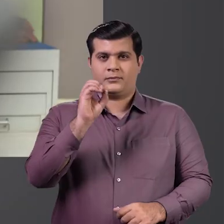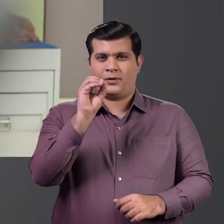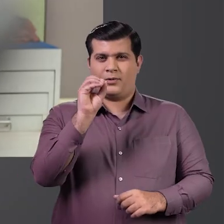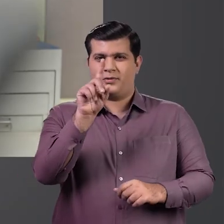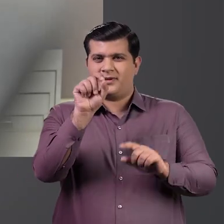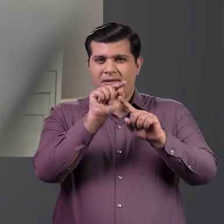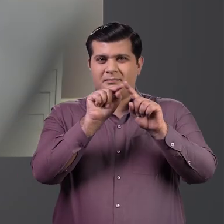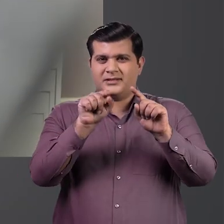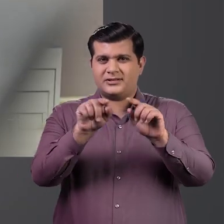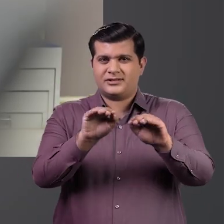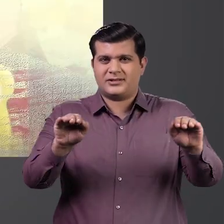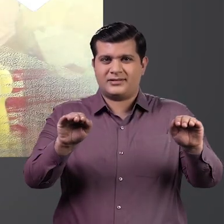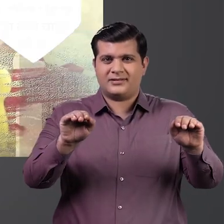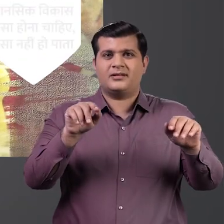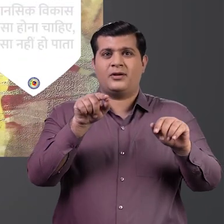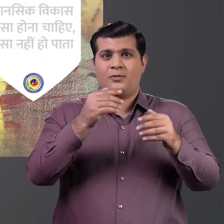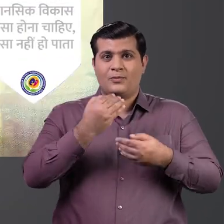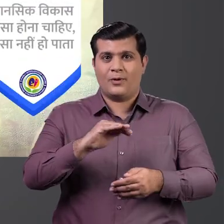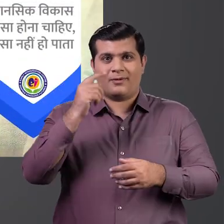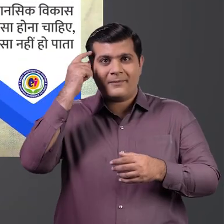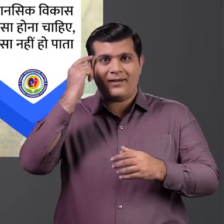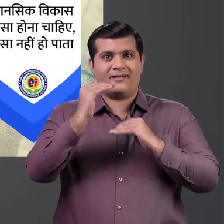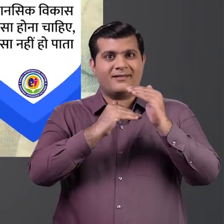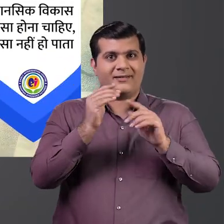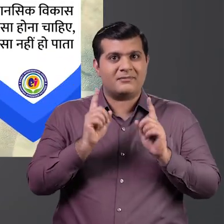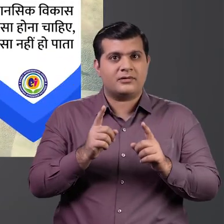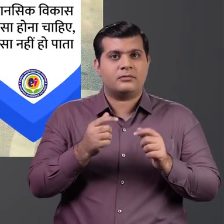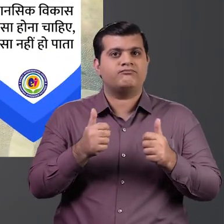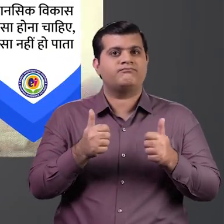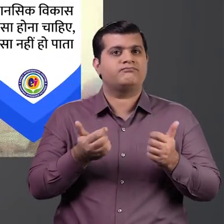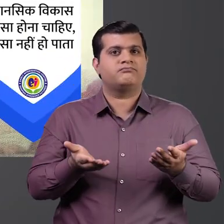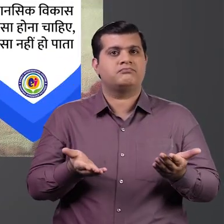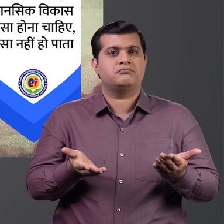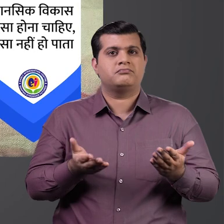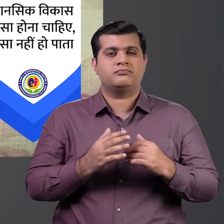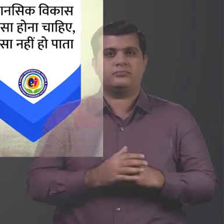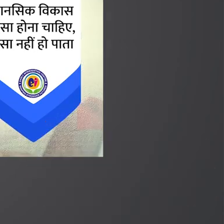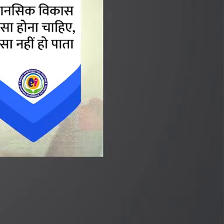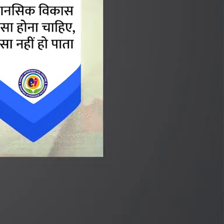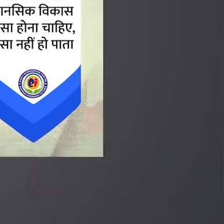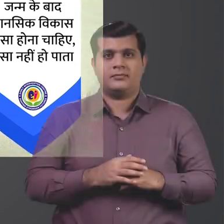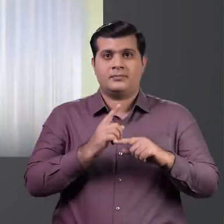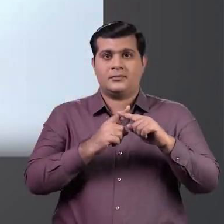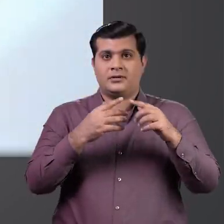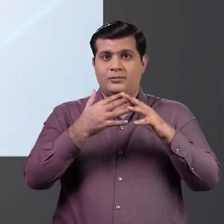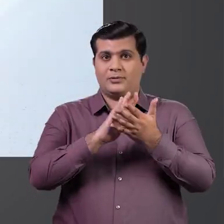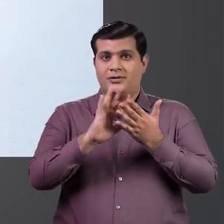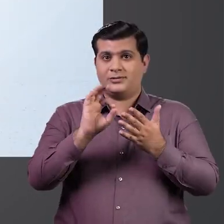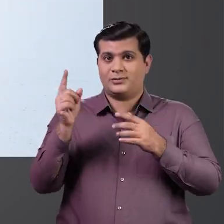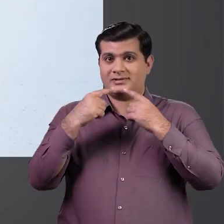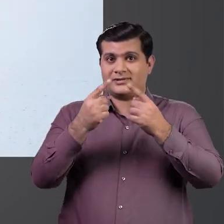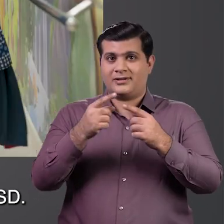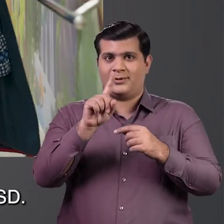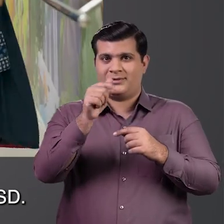लगभग 10 प्रतिशत बच्चों में जन्म के बाद मानसिक विकास जैसा होना चाहिए वैसा नहीं हो पाता है WHO